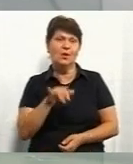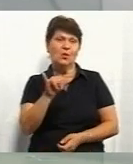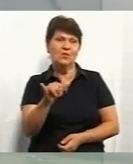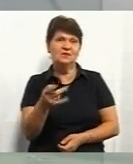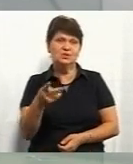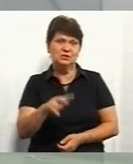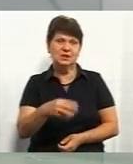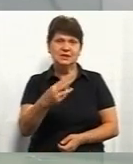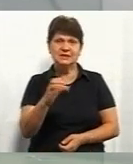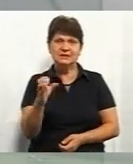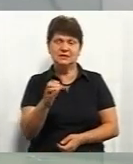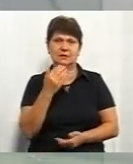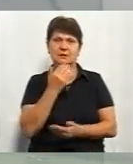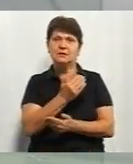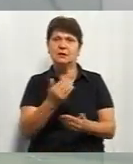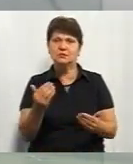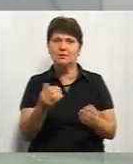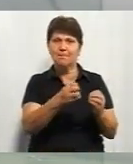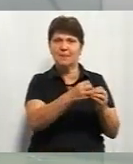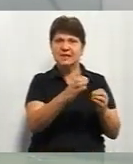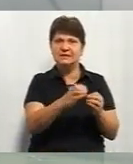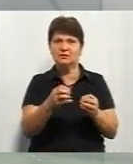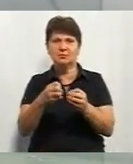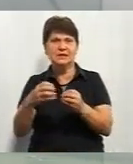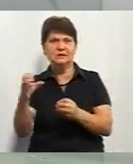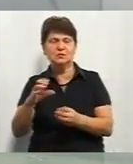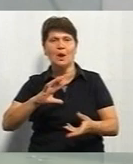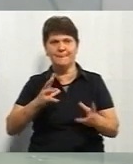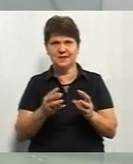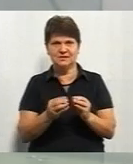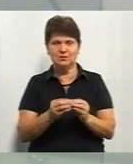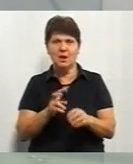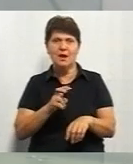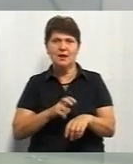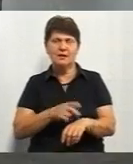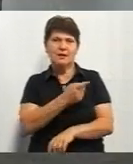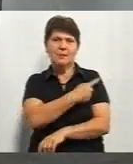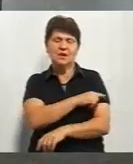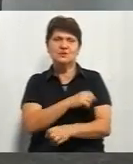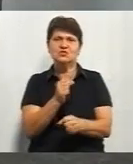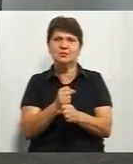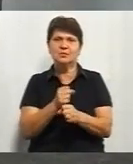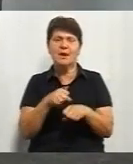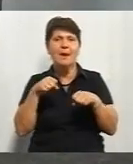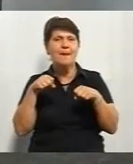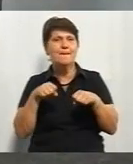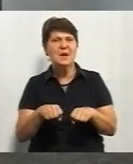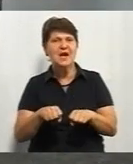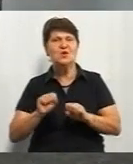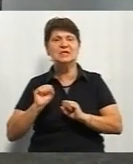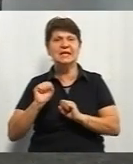завершенні ефіру. На останок по 15 секунд на підсумки, лікарі, медичні працівники, правозахисники,